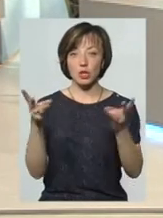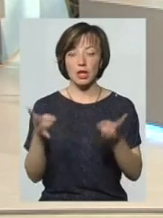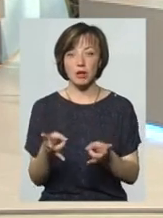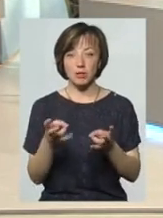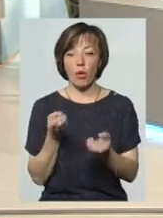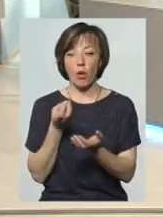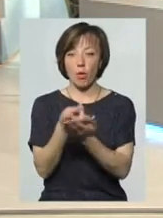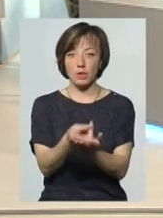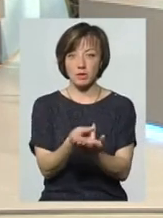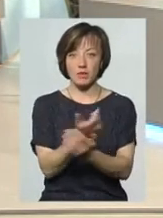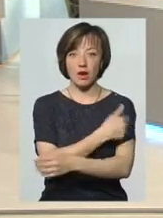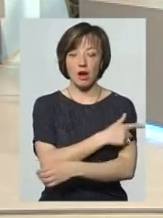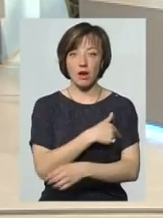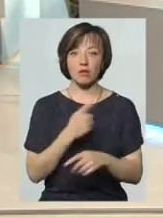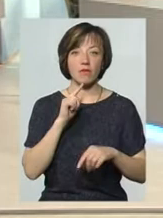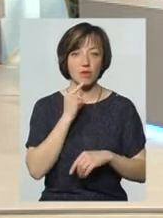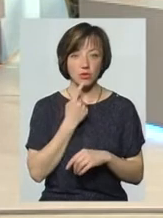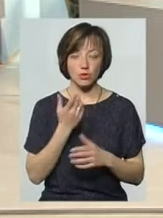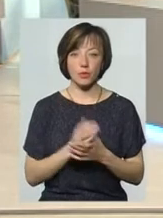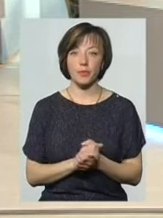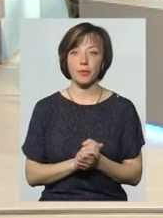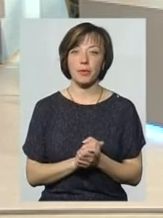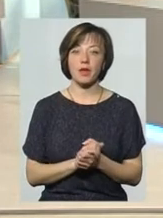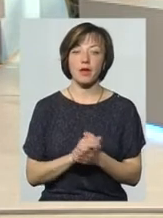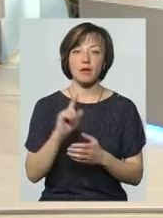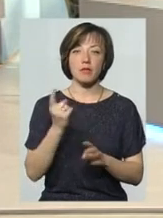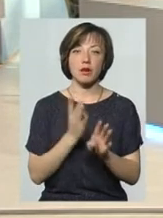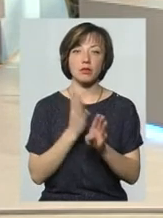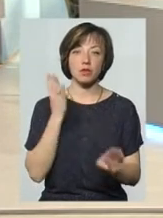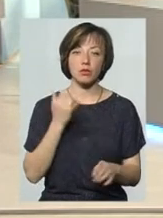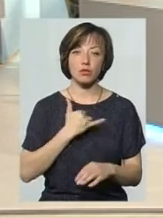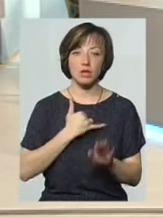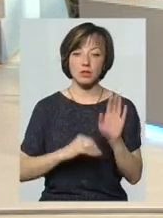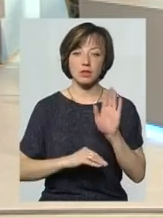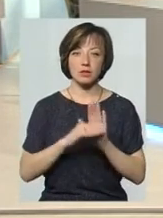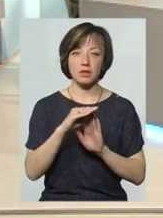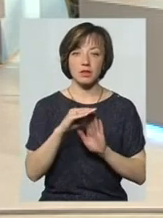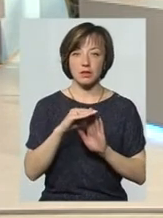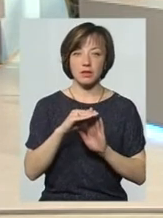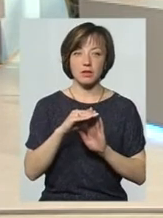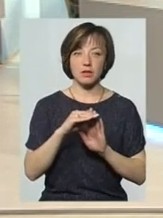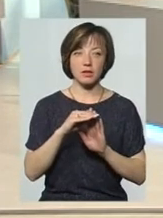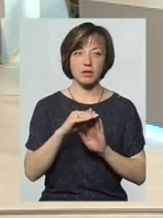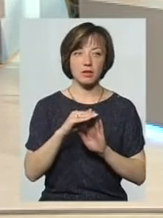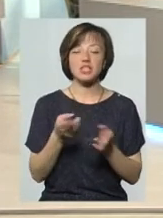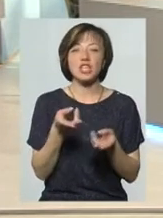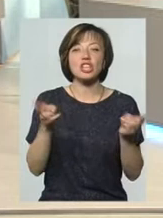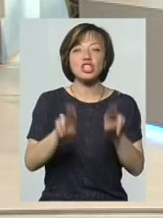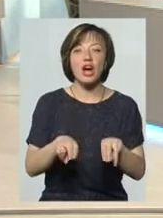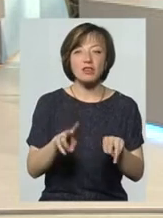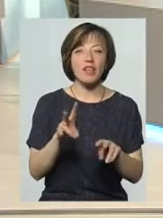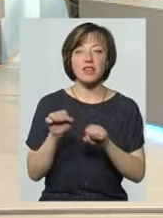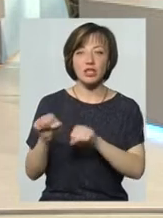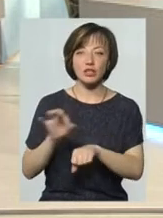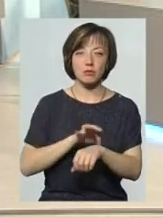можливо, госпіталізувати в лікарню, це важко. В першу чергу у нас залишаються незахищені пацієнти, в другу чергу у нас